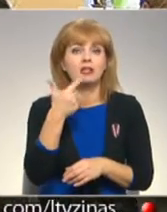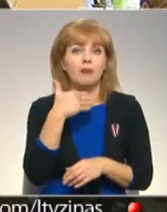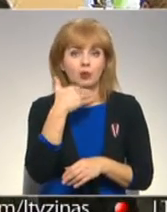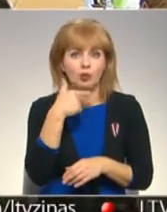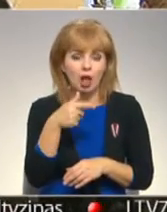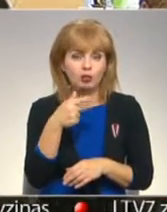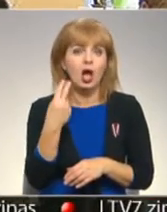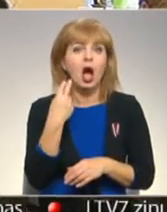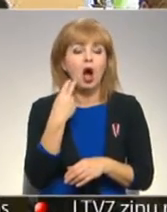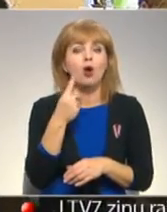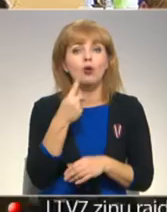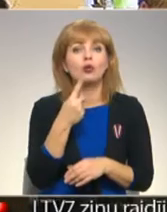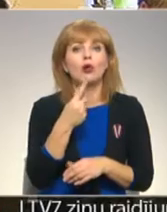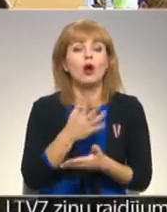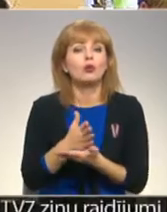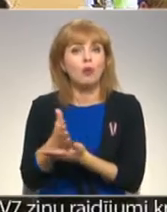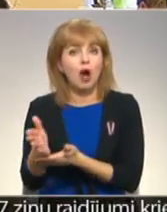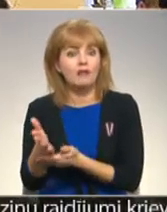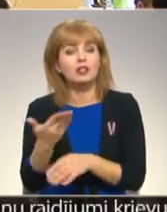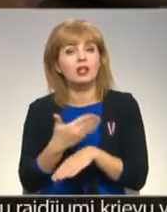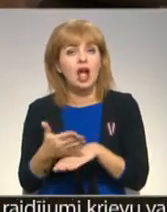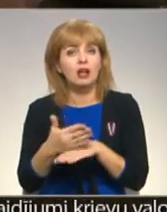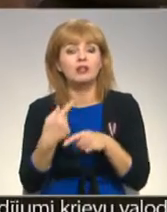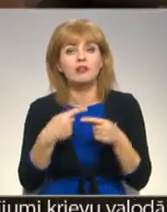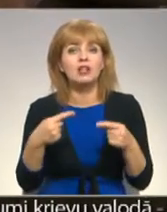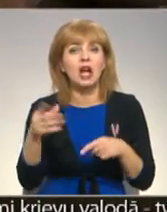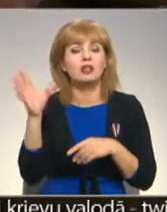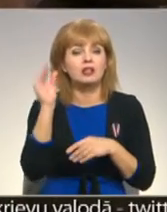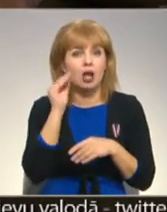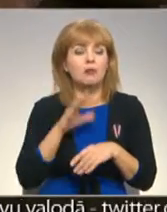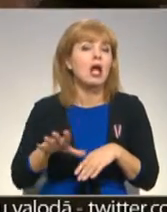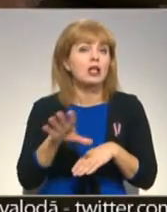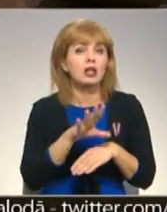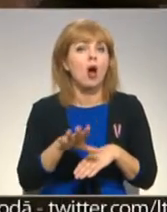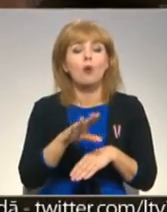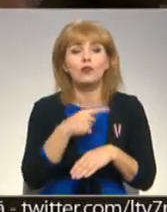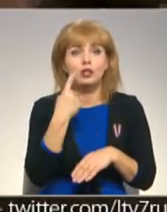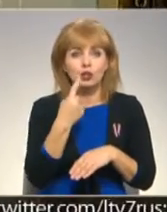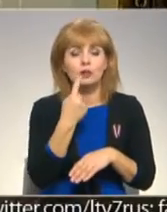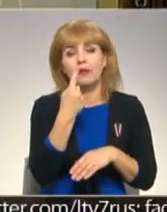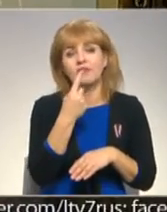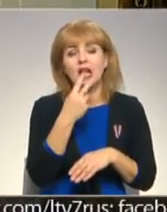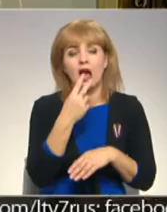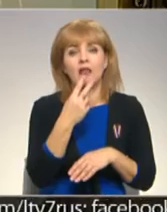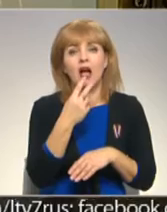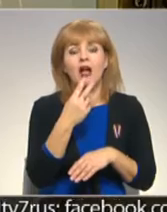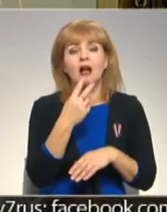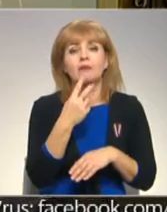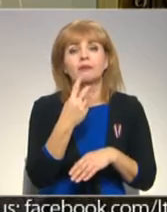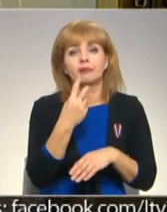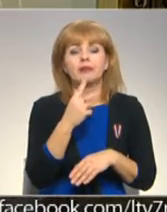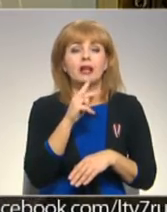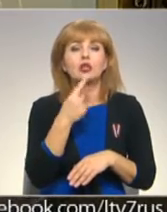ar angļu valodas novirzienu. Lai nekavētu mācīju biolas apguvi tādas gan nav visas stundas, bet viena nedēļā un papildus jau